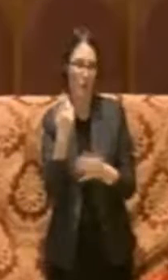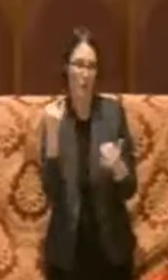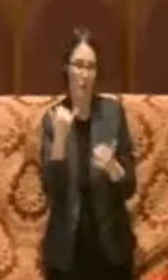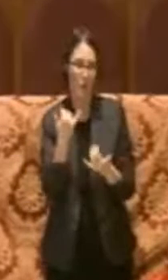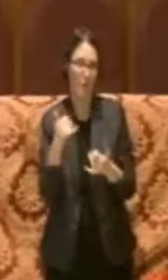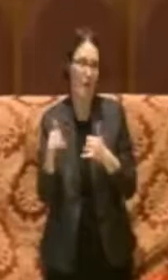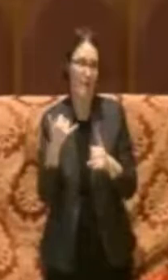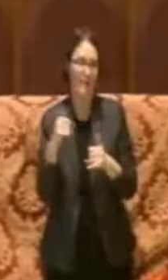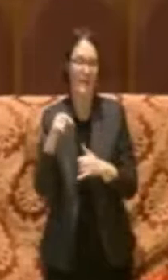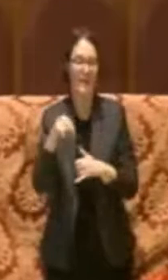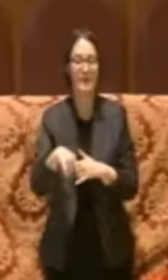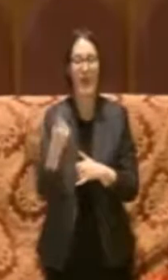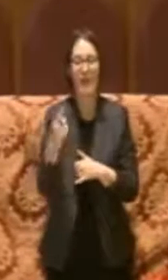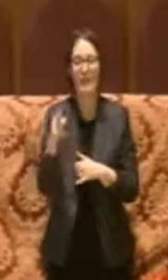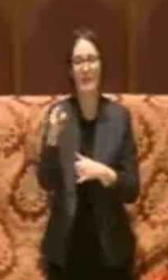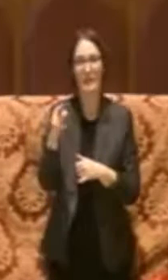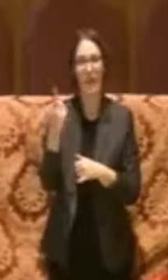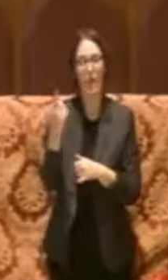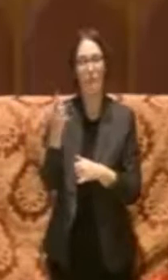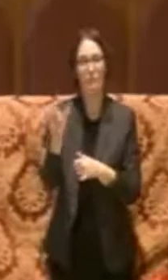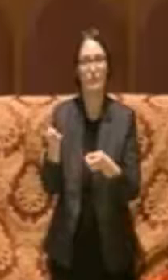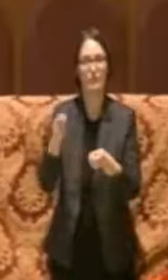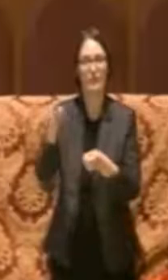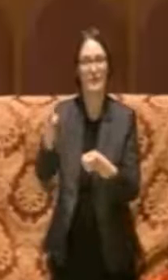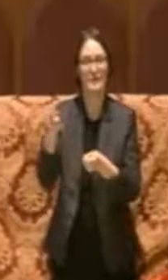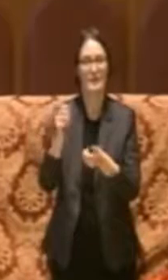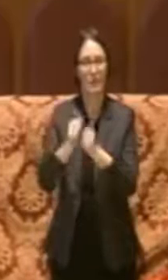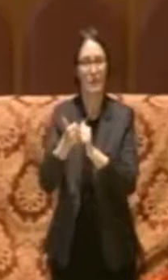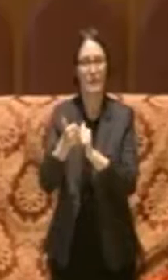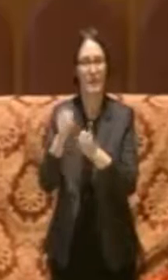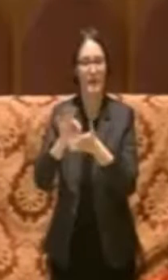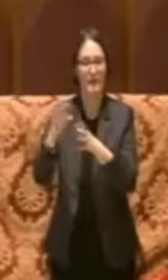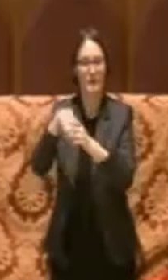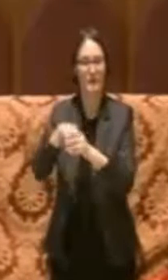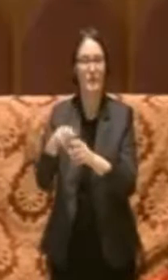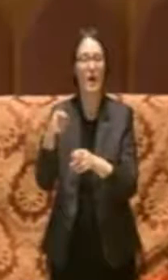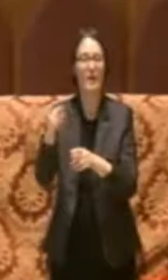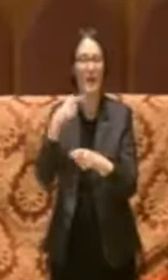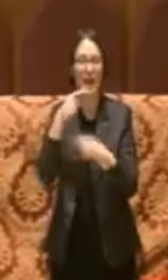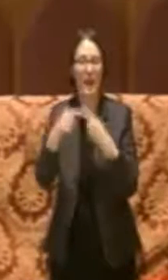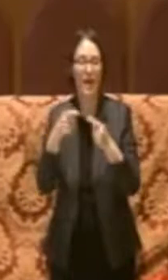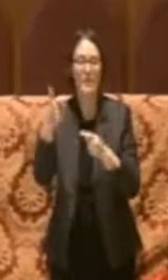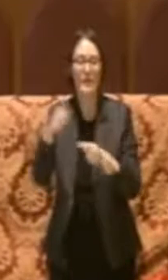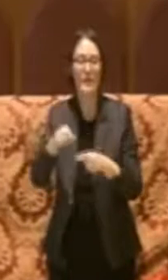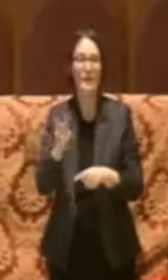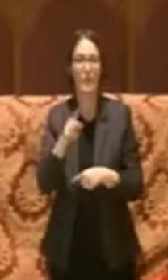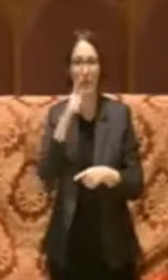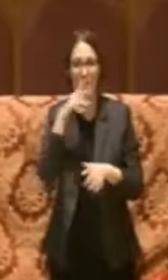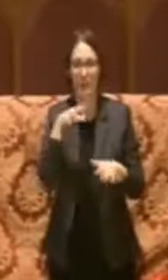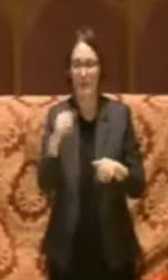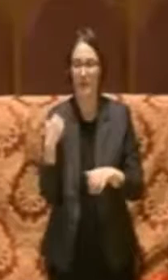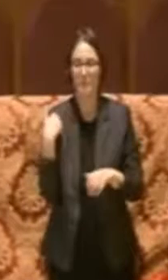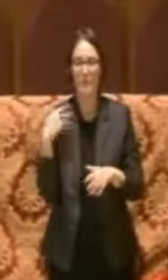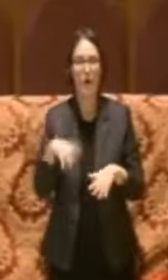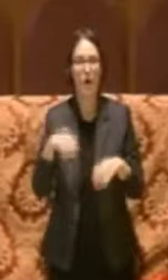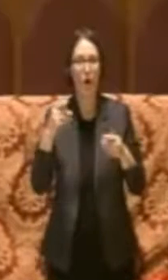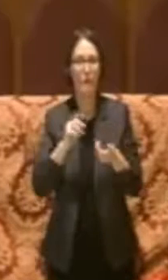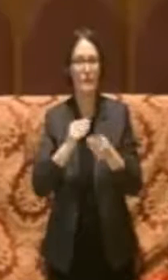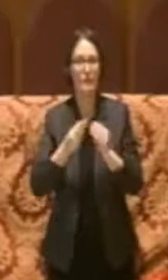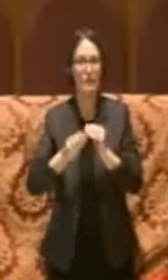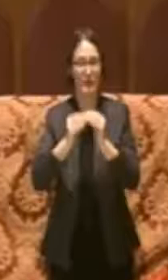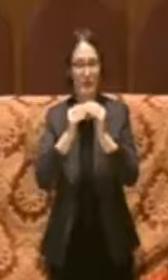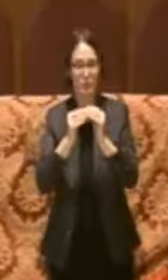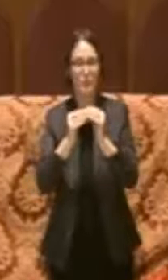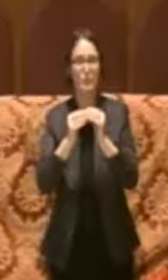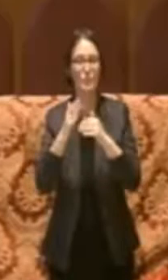concessionario di una palestra scolastica si è lamentato perché il 22 di novembre sono cominciati i lavori di ristrutturazione della palestra, che